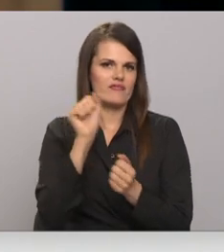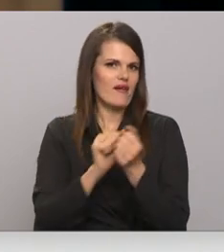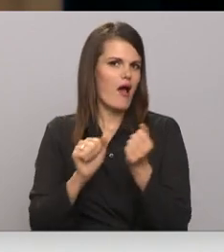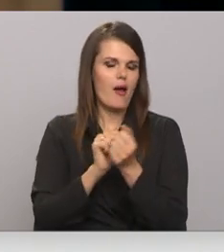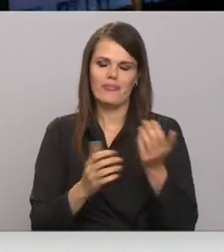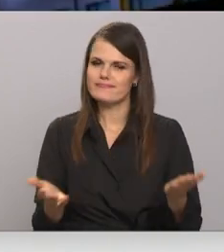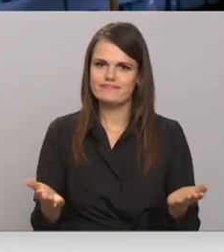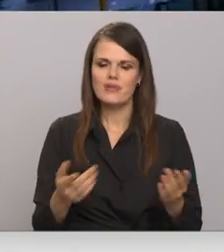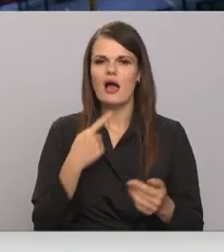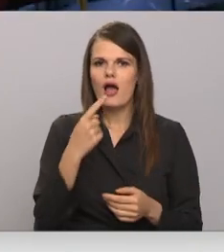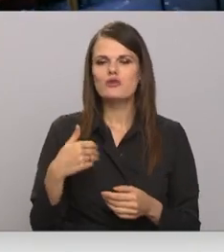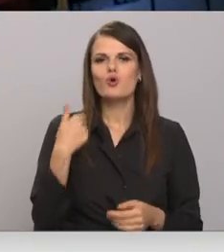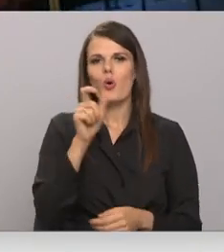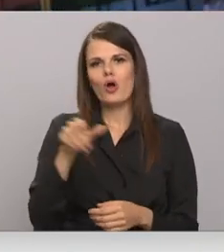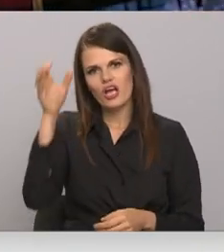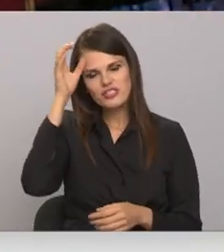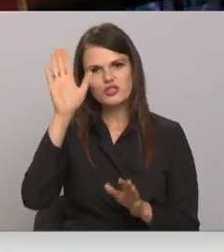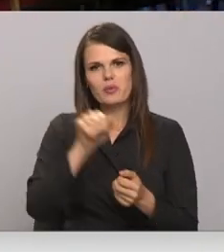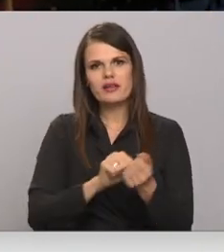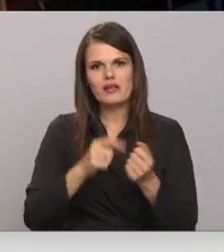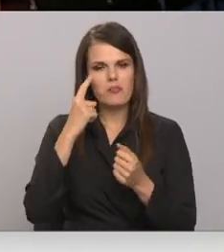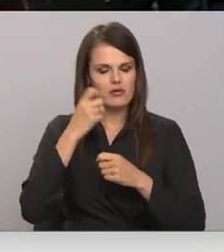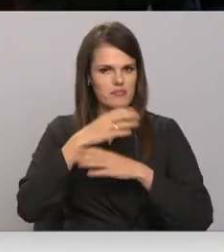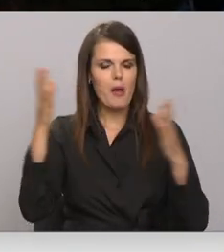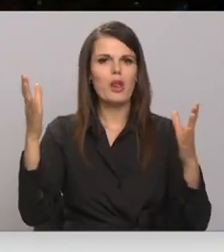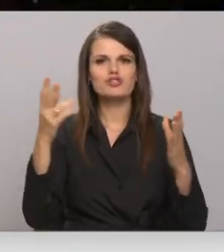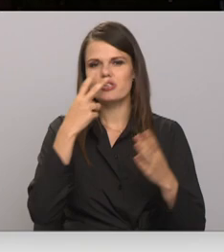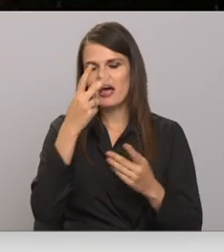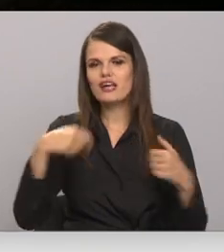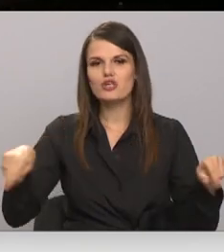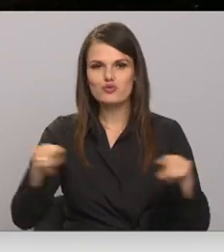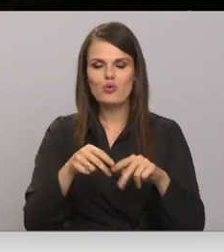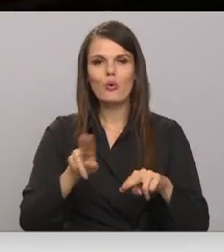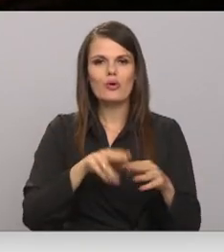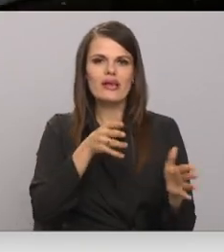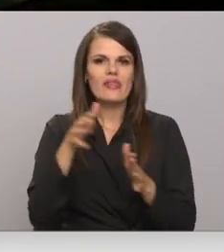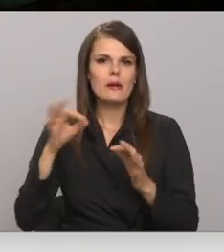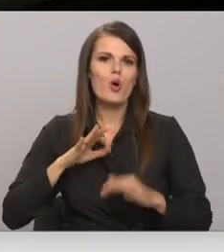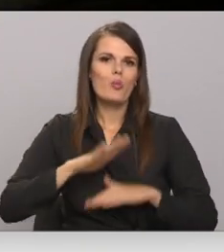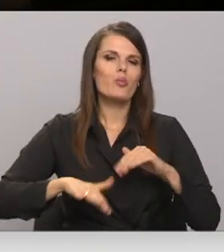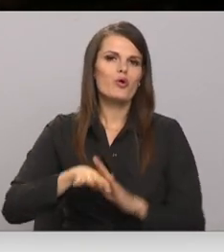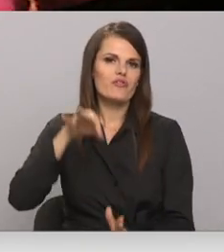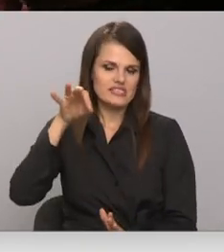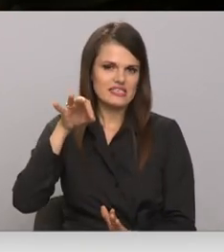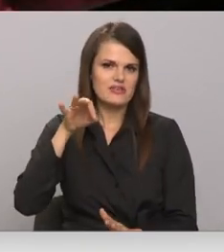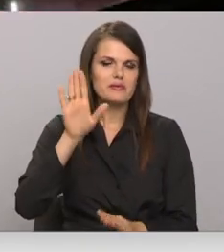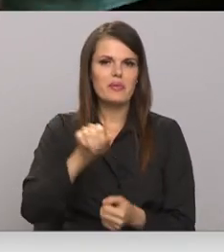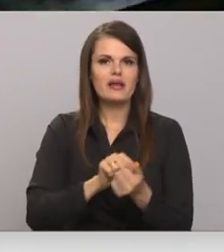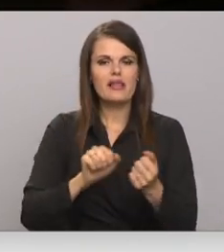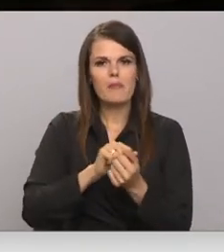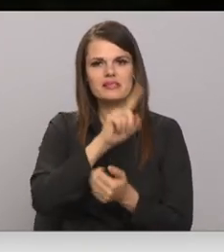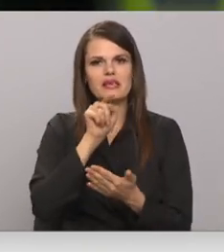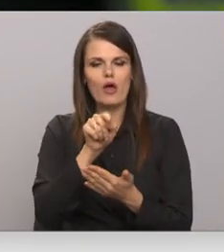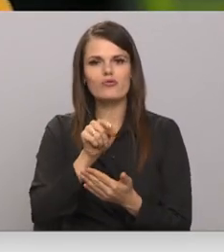skolēnu zināšanas par ekoloģiju paplašina redzesloku un ietekmē profesijas izvēli. Par vidas aizsardzības jautājumiem bērni liek domāt arī